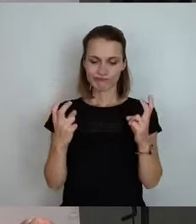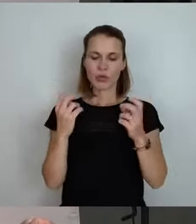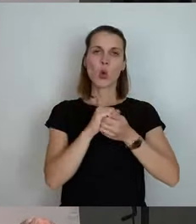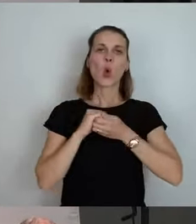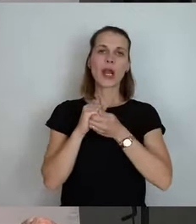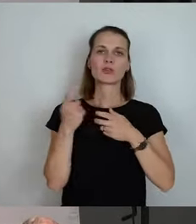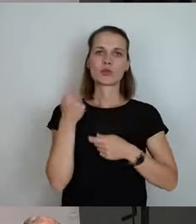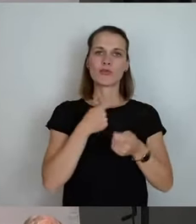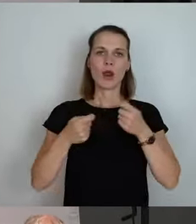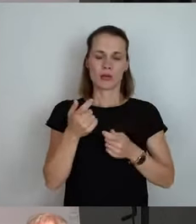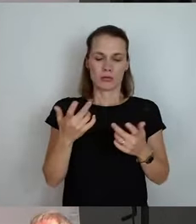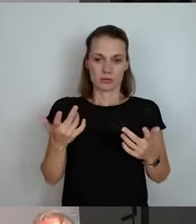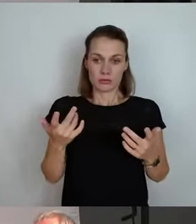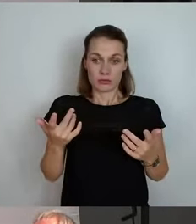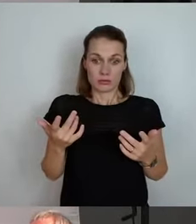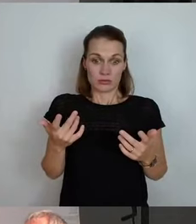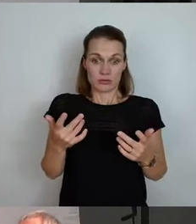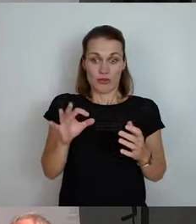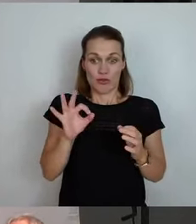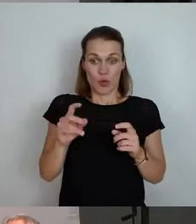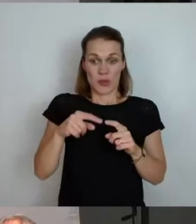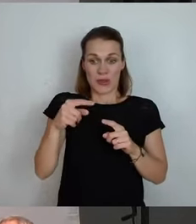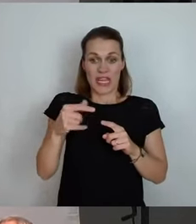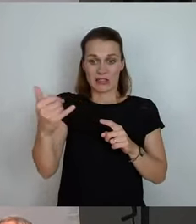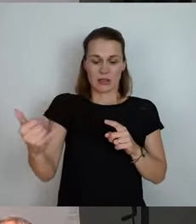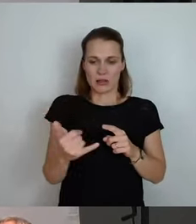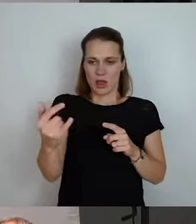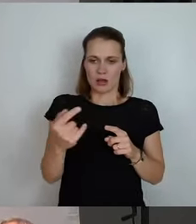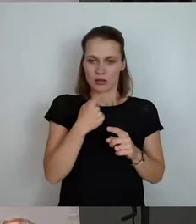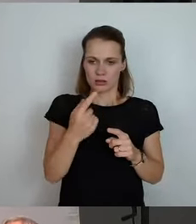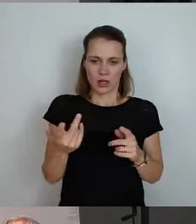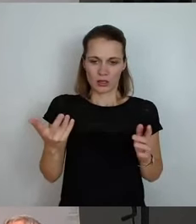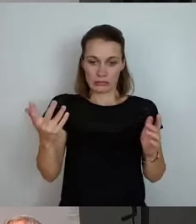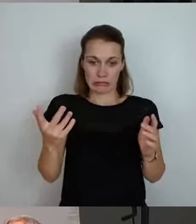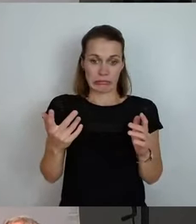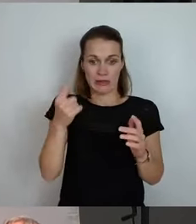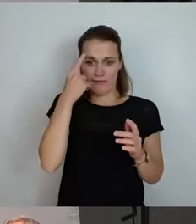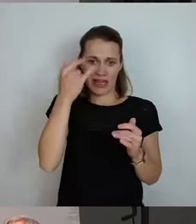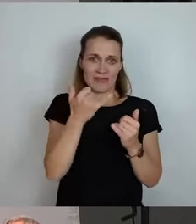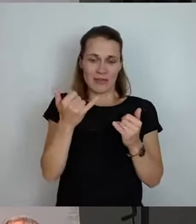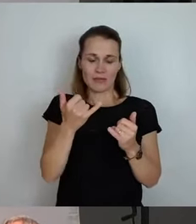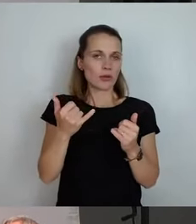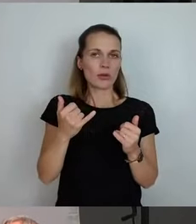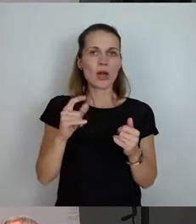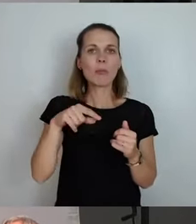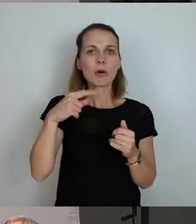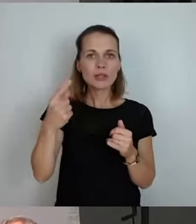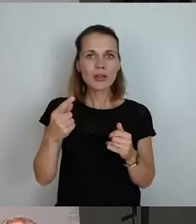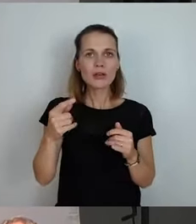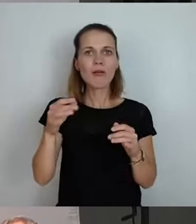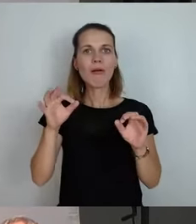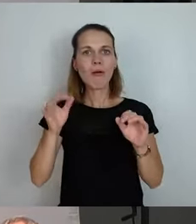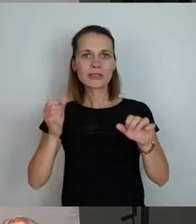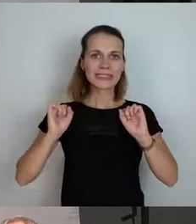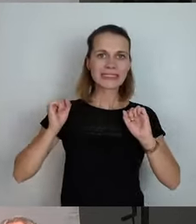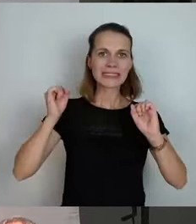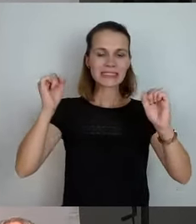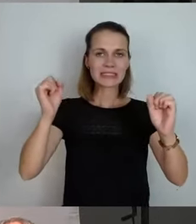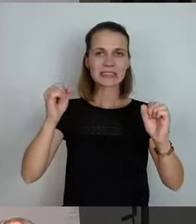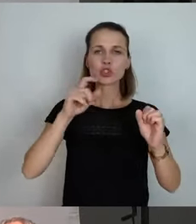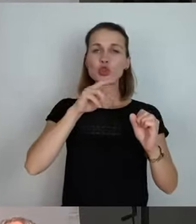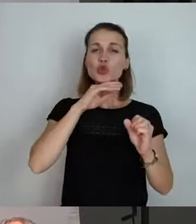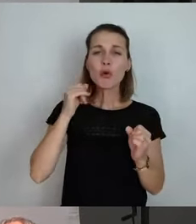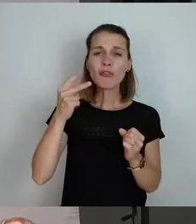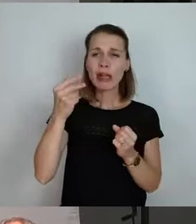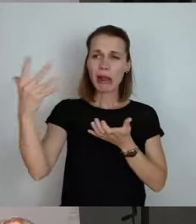Spielraum war für die nächsten Jahre und nach zwei Jahren über diese Frage überhaupt niemand mehr gesprochen hat, weil durch diese große Dynamik so viel Finanz zur Verfügung war, dass